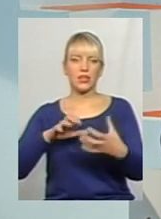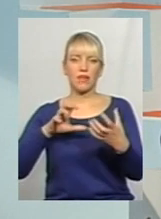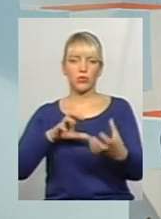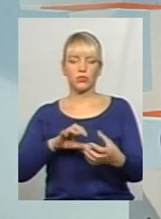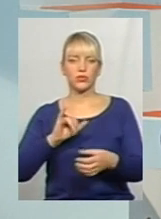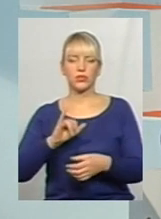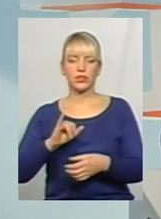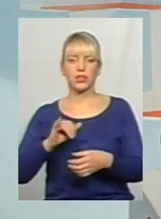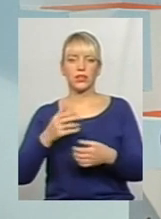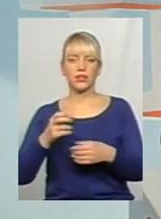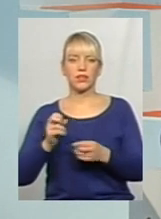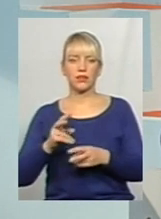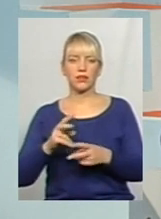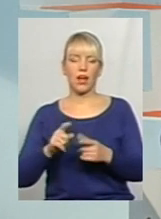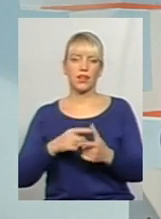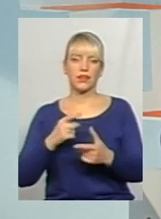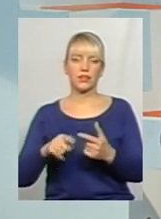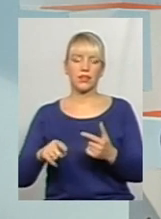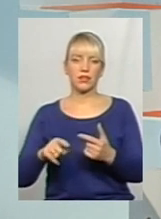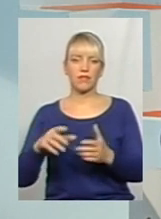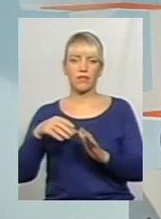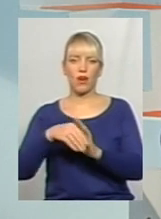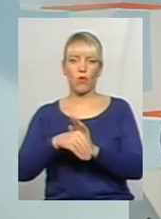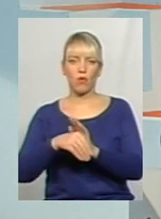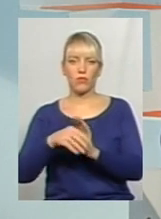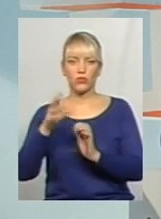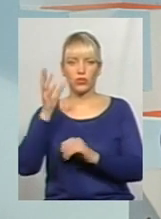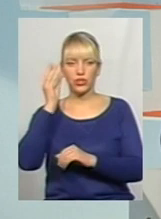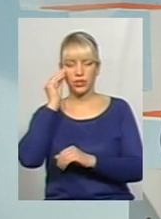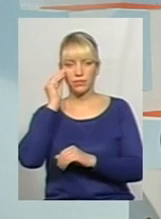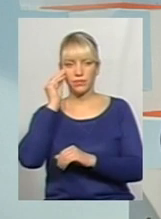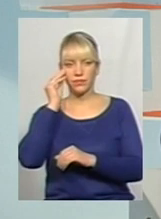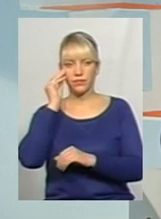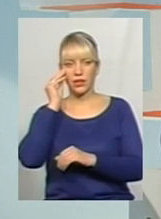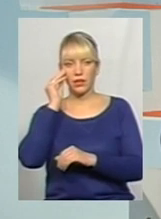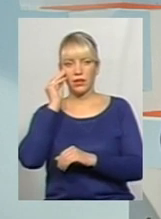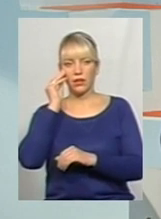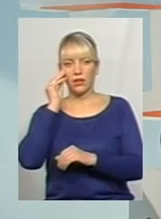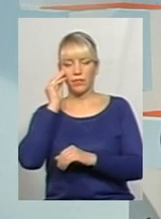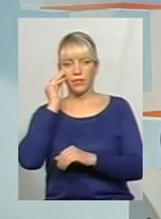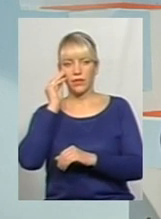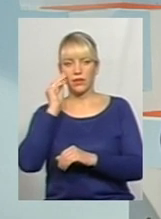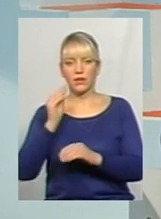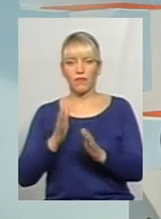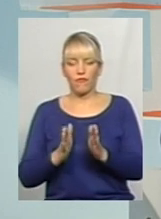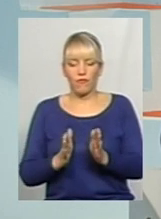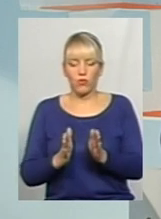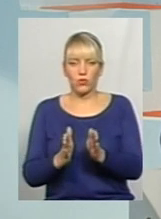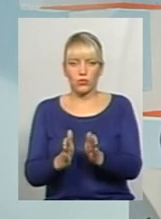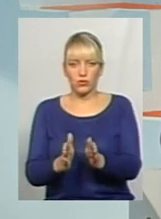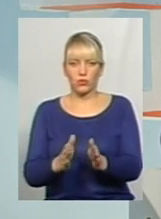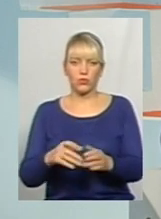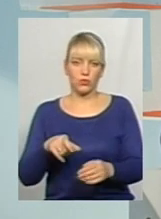як альтернатива, враховуючи в узку проїжджу частину певних